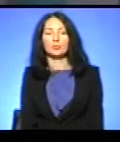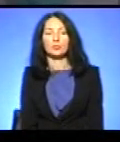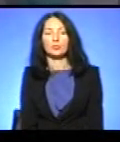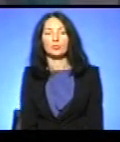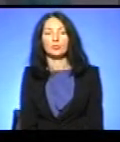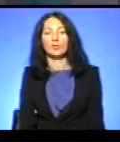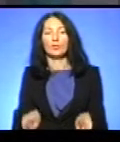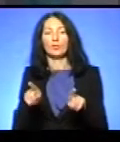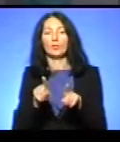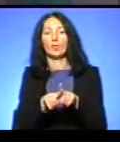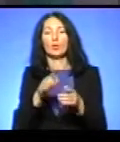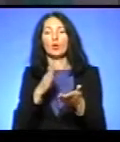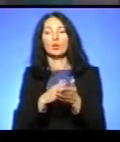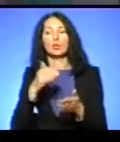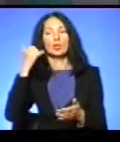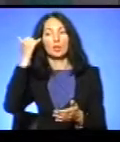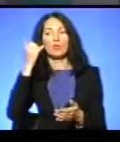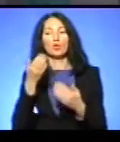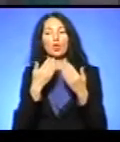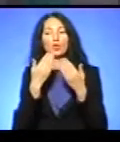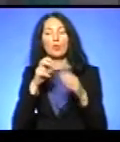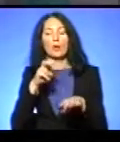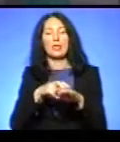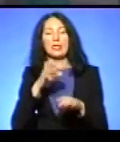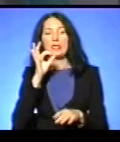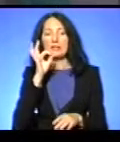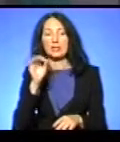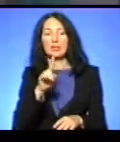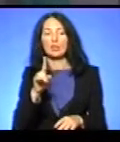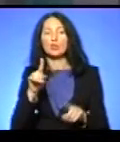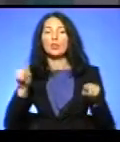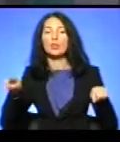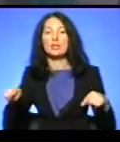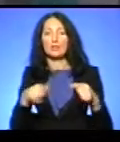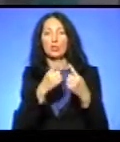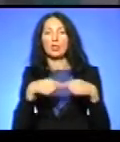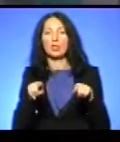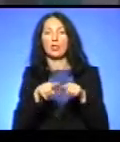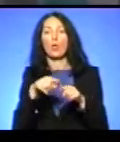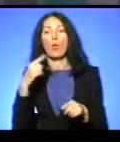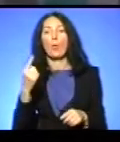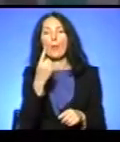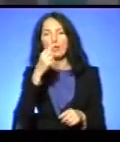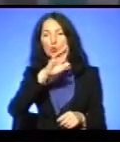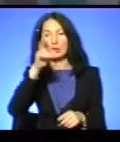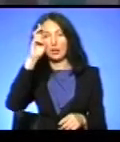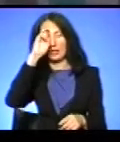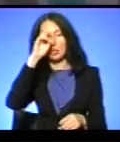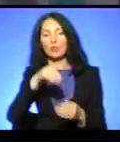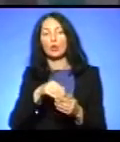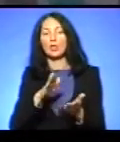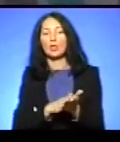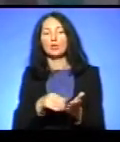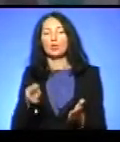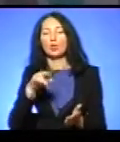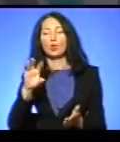Власне, також і в телефонній розмові лікар додала, що заснування такого першого недержавного реєстру донорів